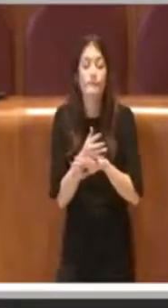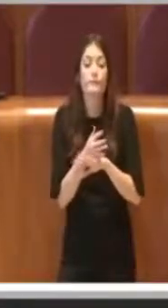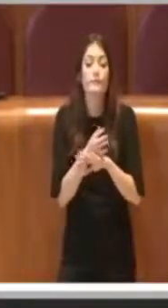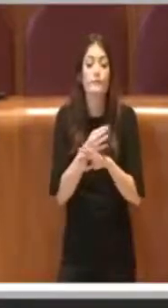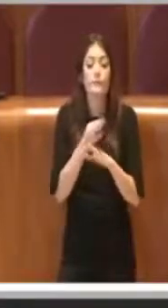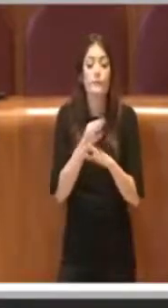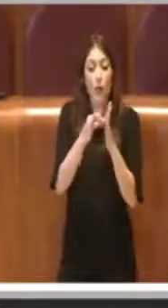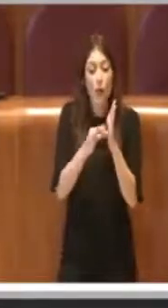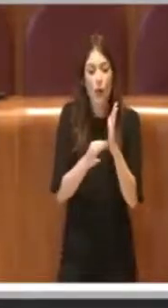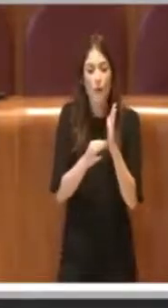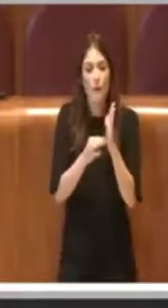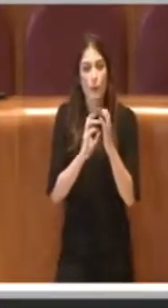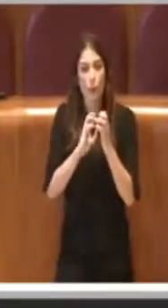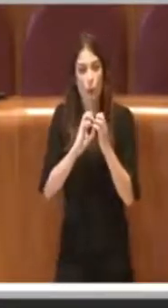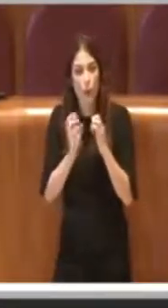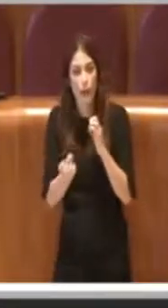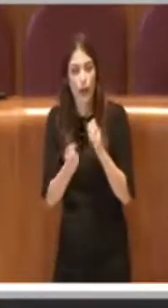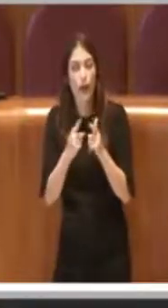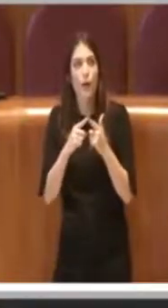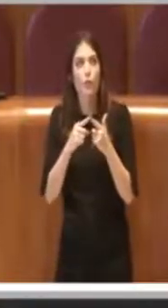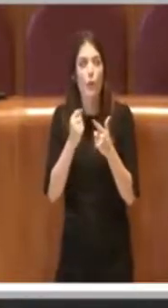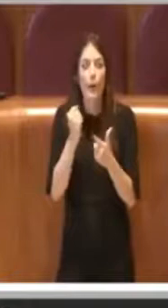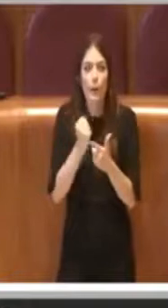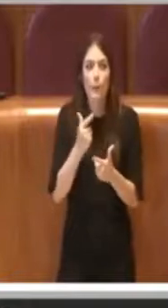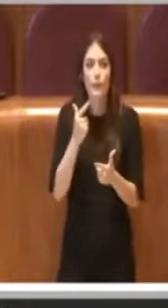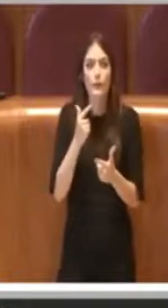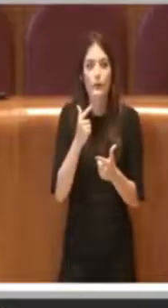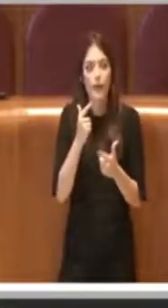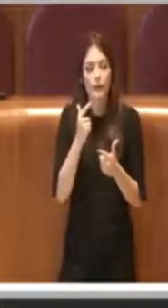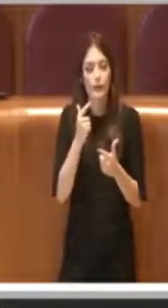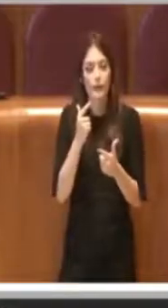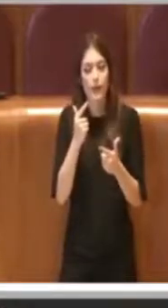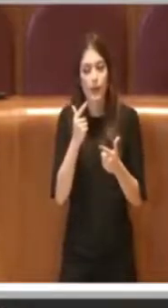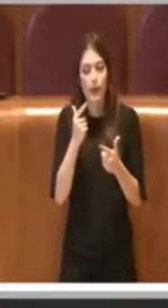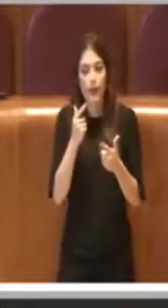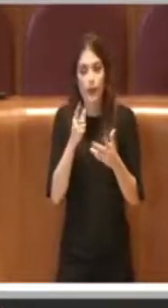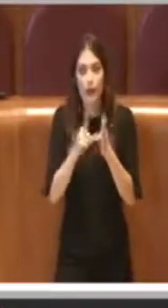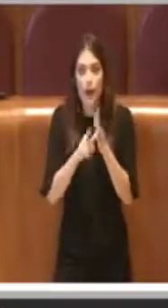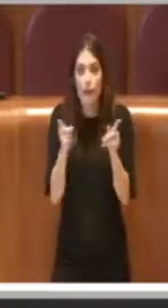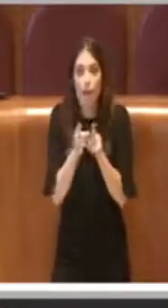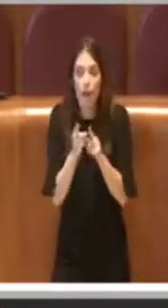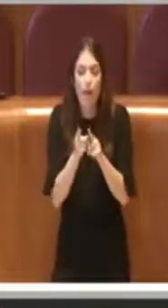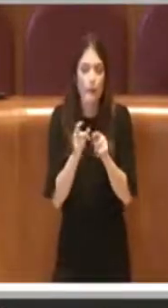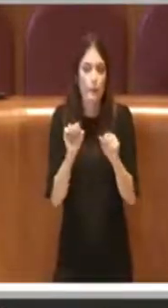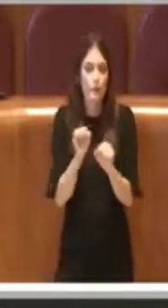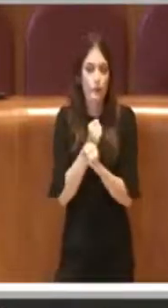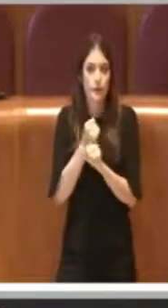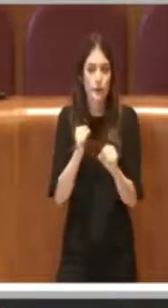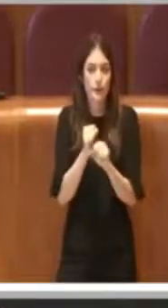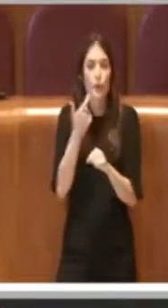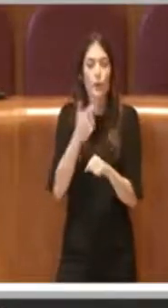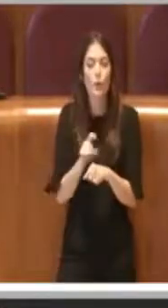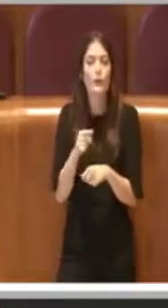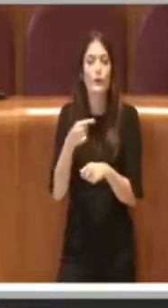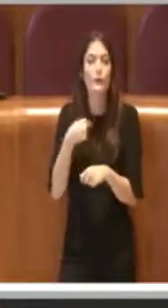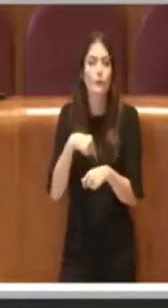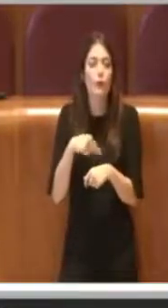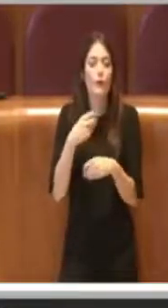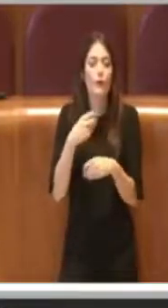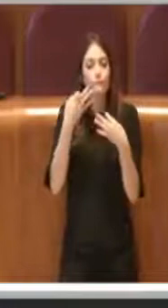così complesso, così importante, non è stata cosa di poco conto, soprattutto perché noi abbiamo ritenuto di fare questo